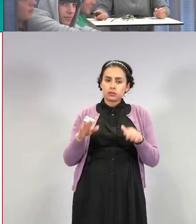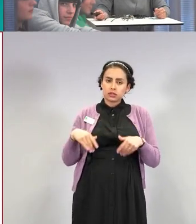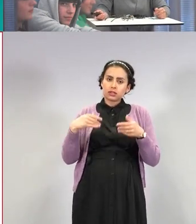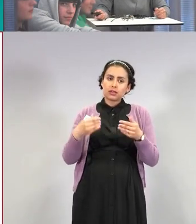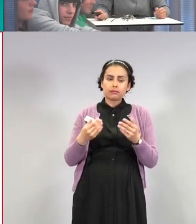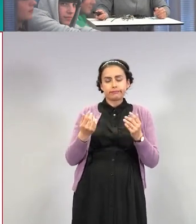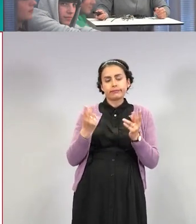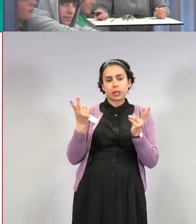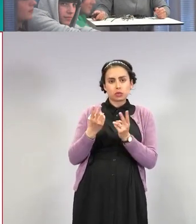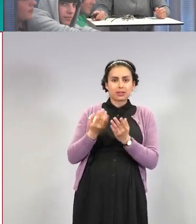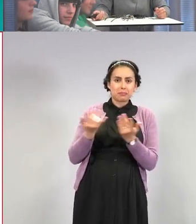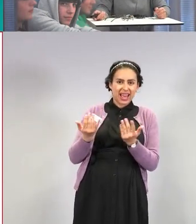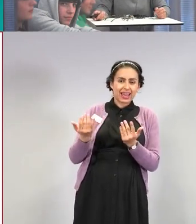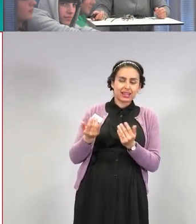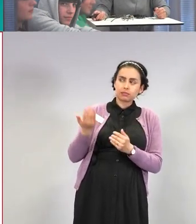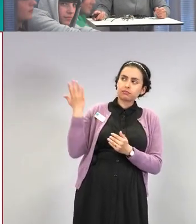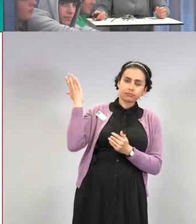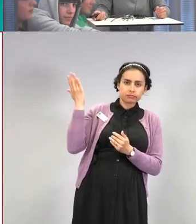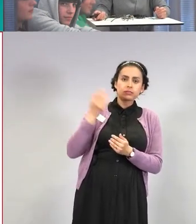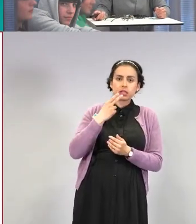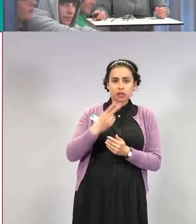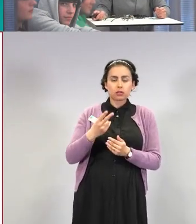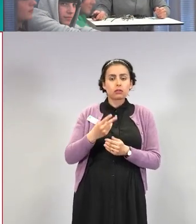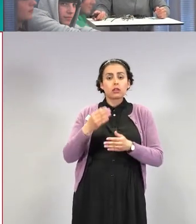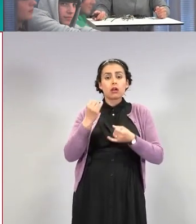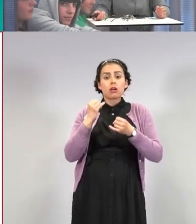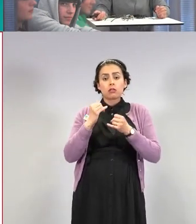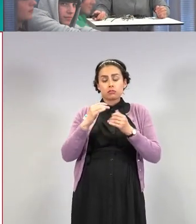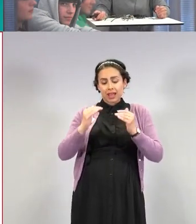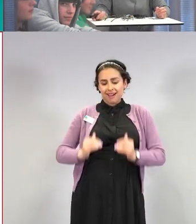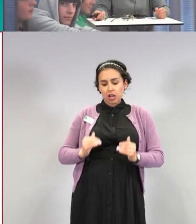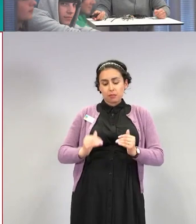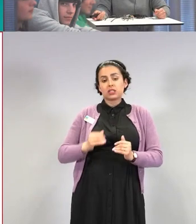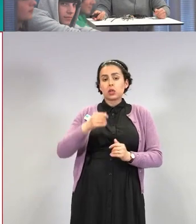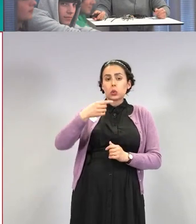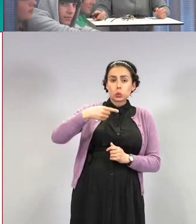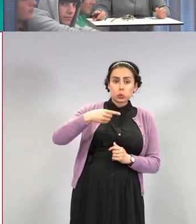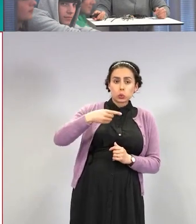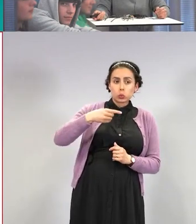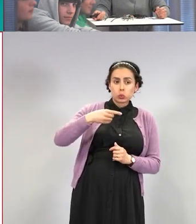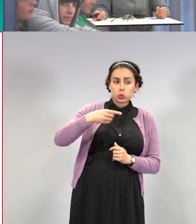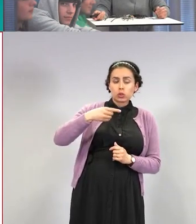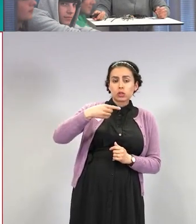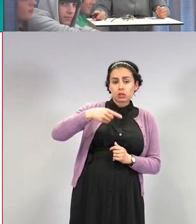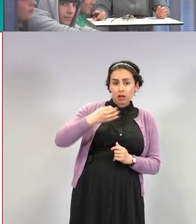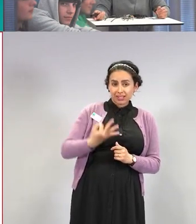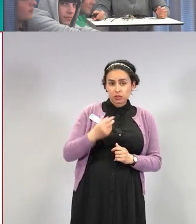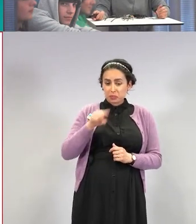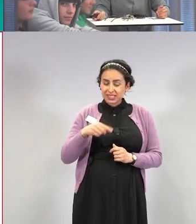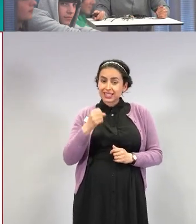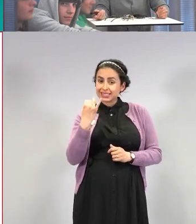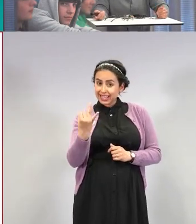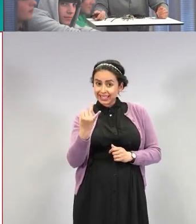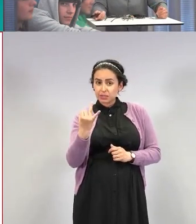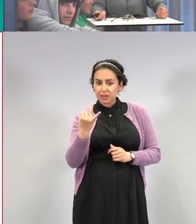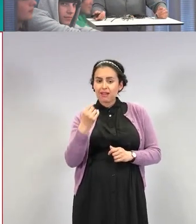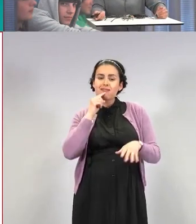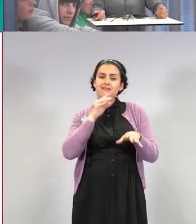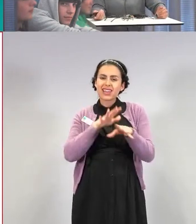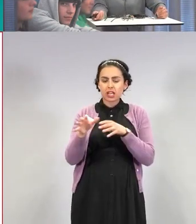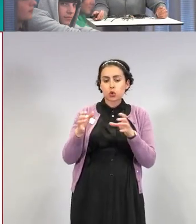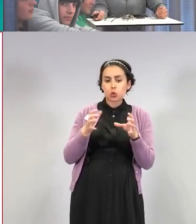näitä vakavia verihyytymiä. Esimerkiksi tuossa alimmassa tulisi 19-18,7 verihyytymää. Kaikki